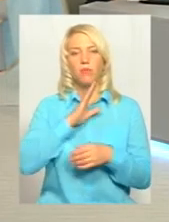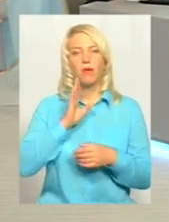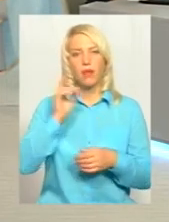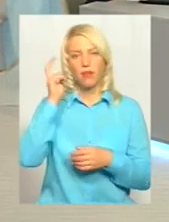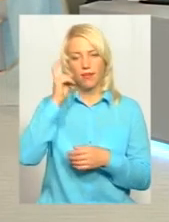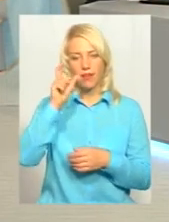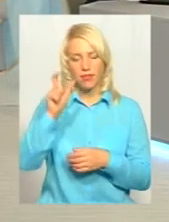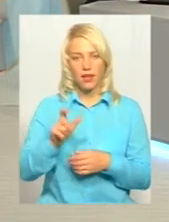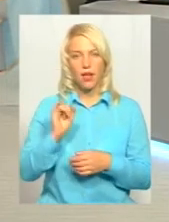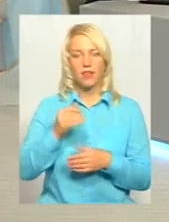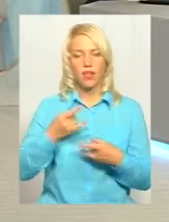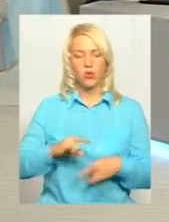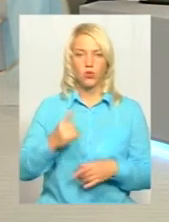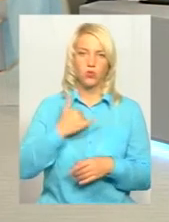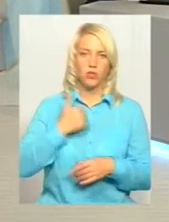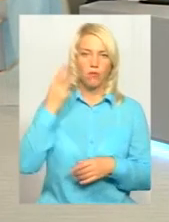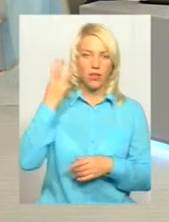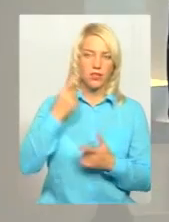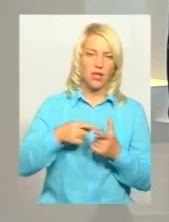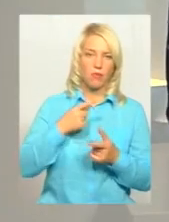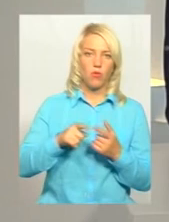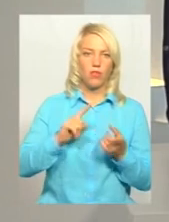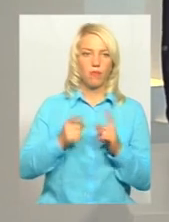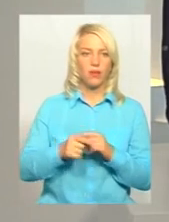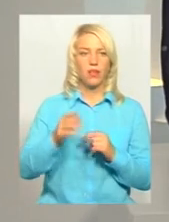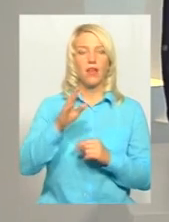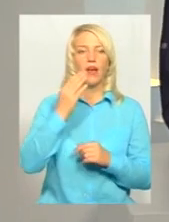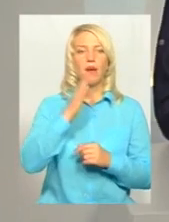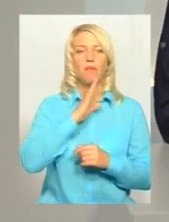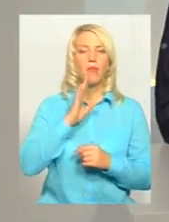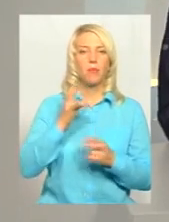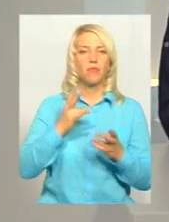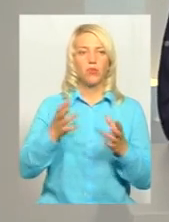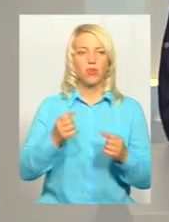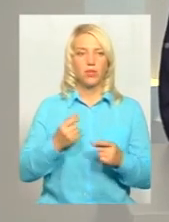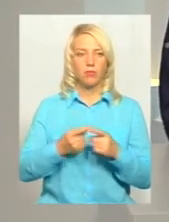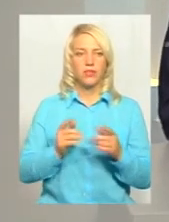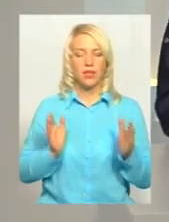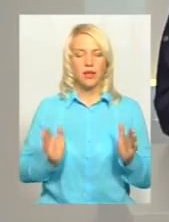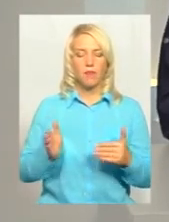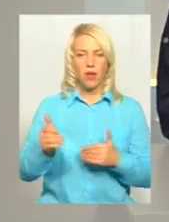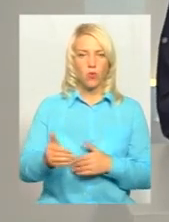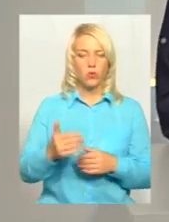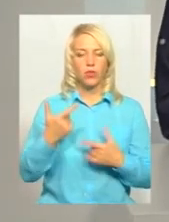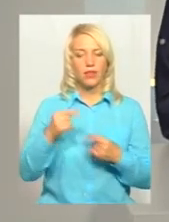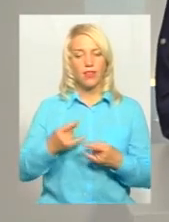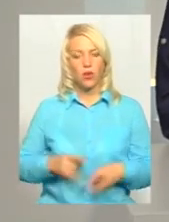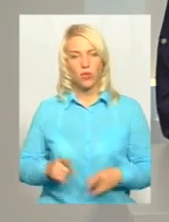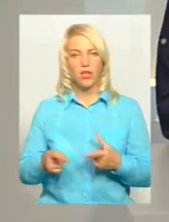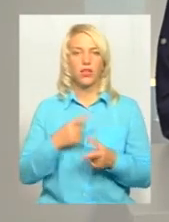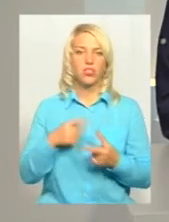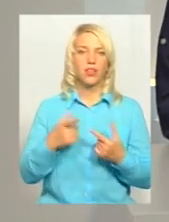народила у нас в Хмельницькому, або навпаки, вона має отримувати цей пакунок там, де народила, чи там, де проживає, за місцем прописки? Дивіться, якщо вона